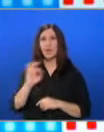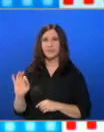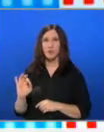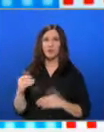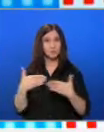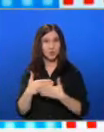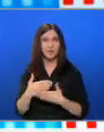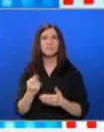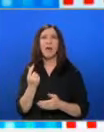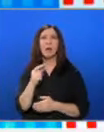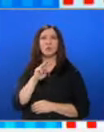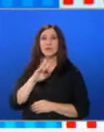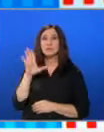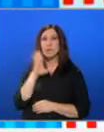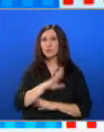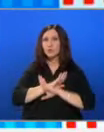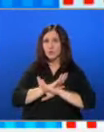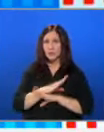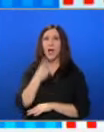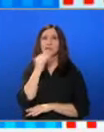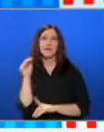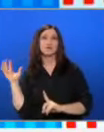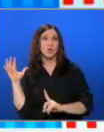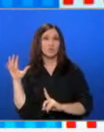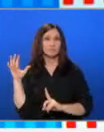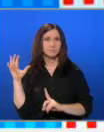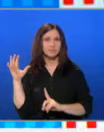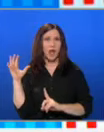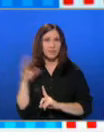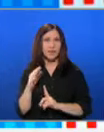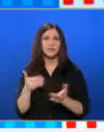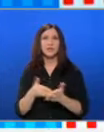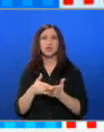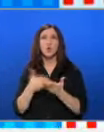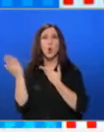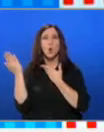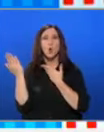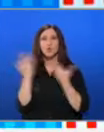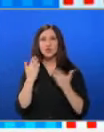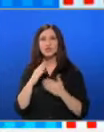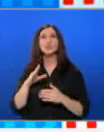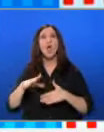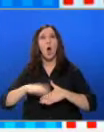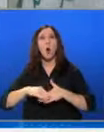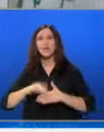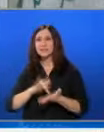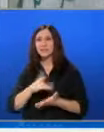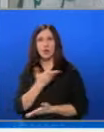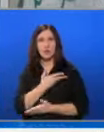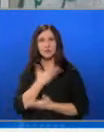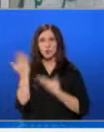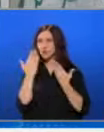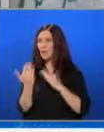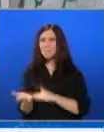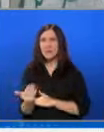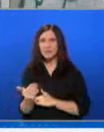Най-малко от 35 души загинаха при израелски удар срещу училище на ОНФ Централна Газа. Училището е в